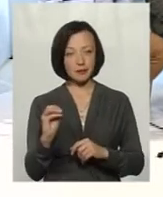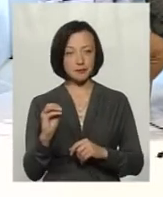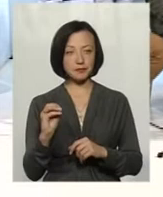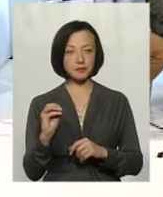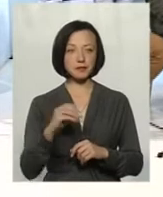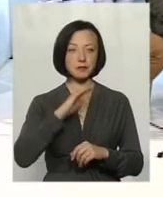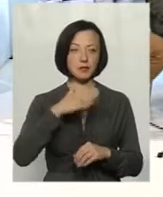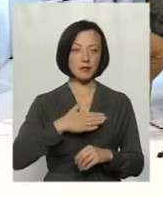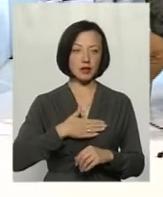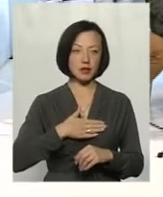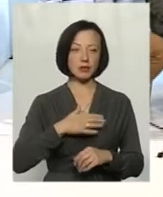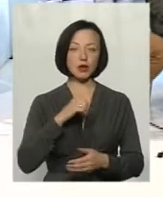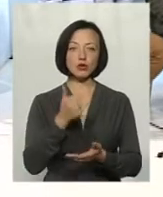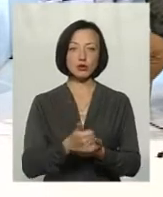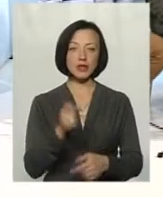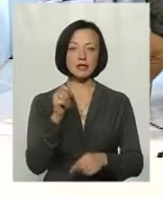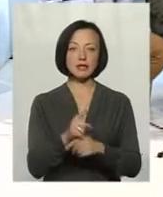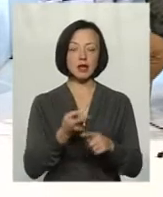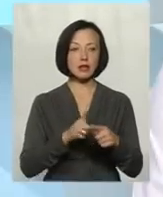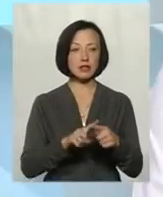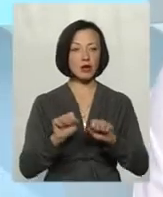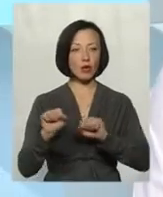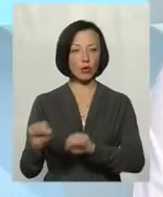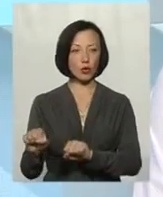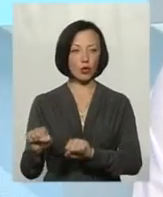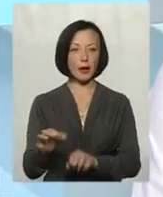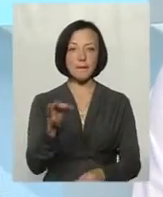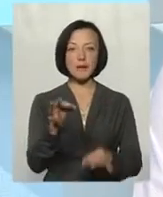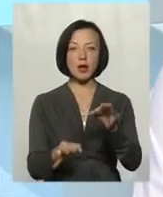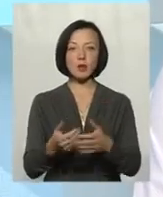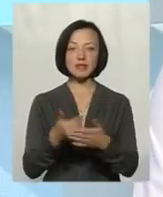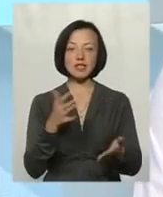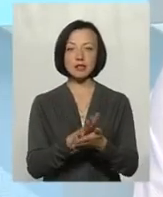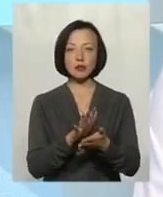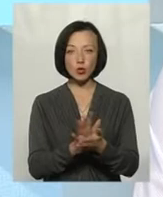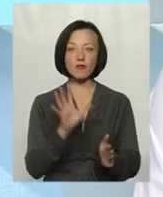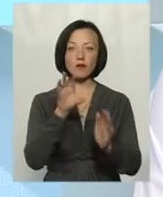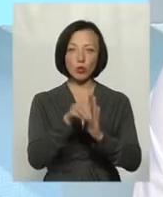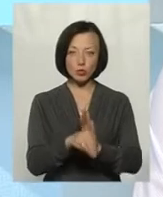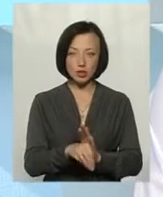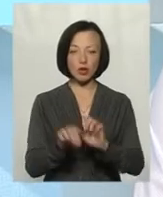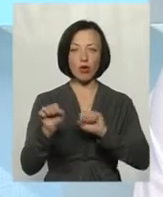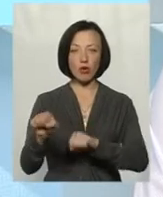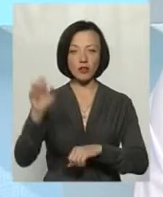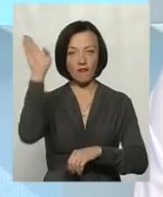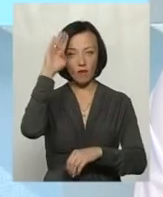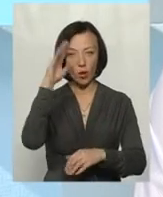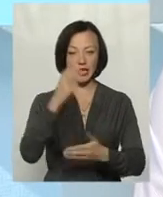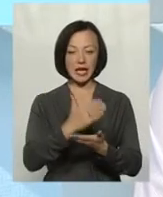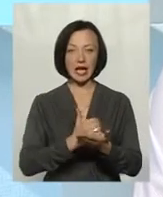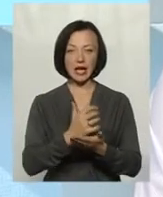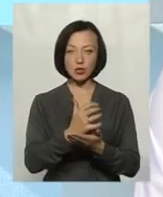основна з наших задач – це охорона природи від забруднення, в тому числі охорона водних ресурсів.